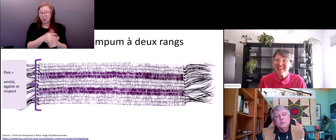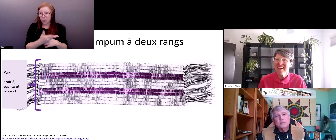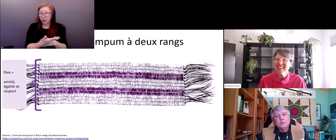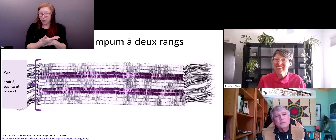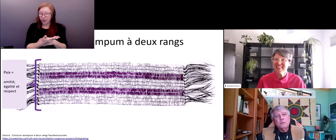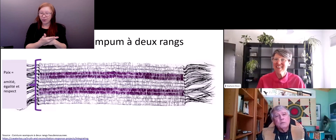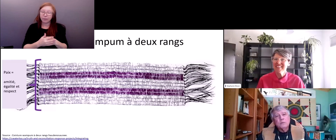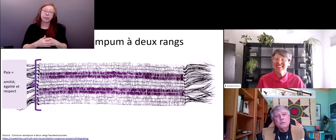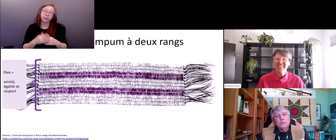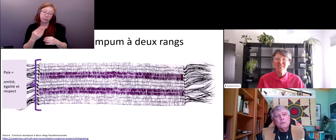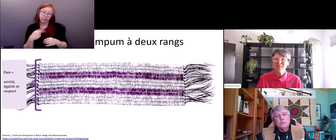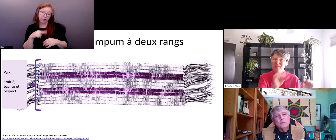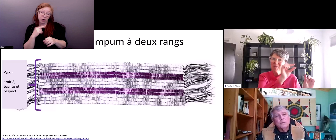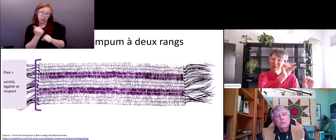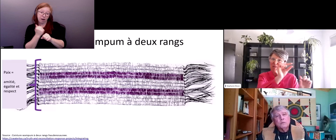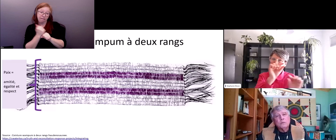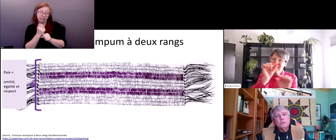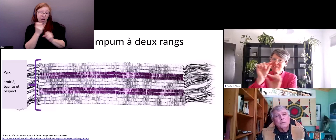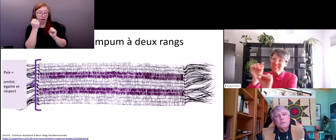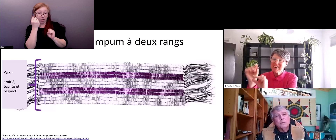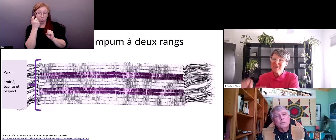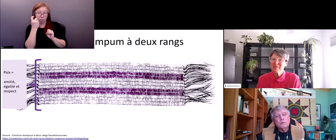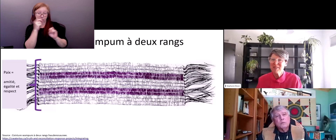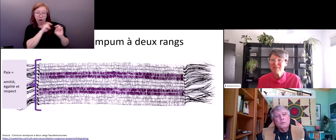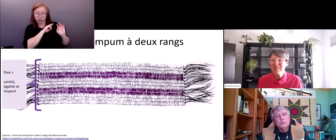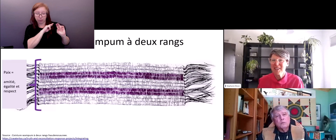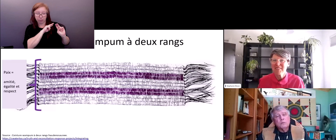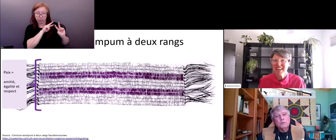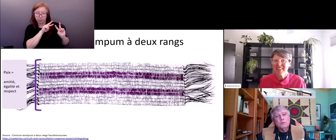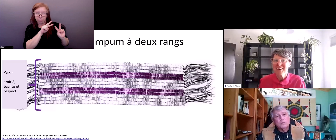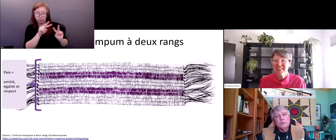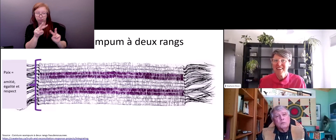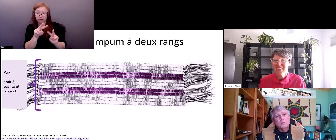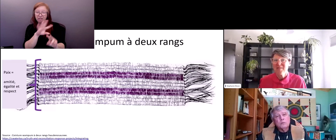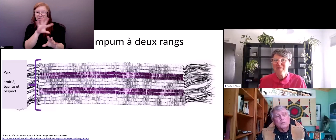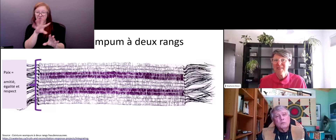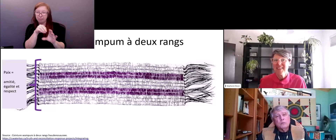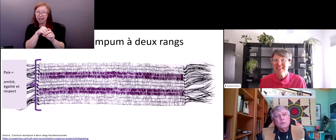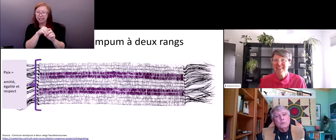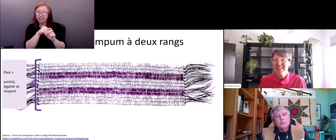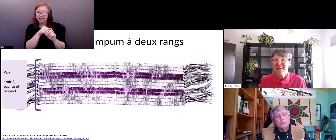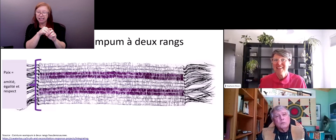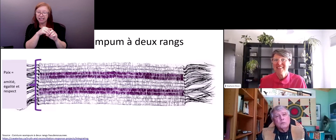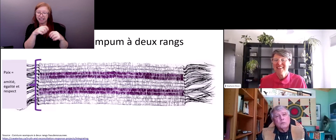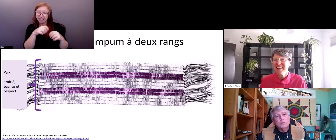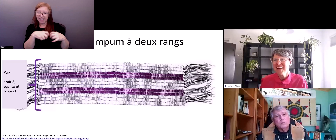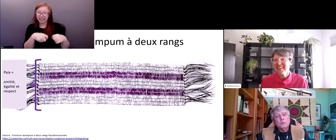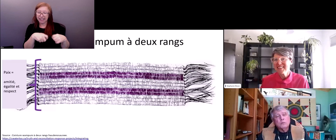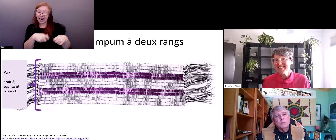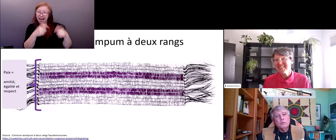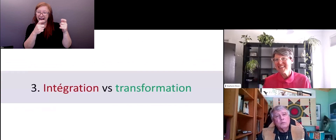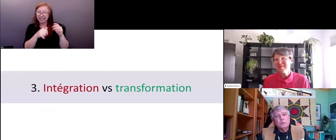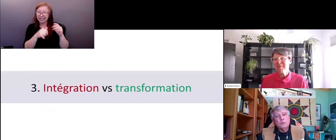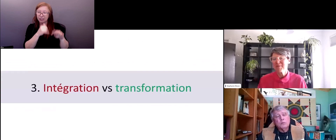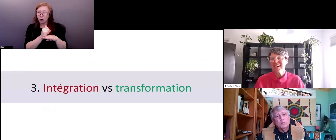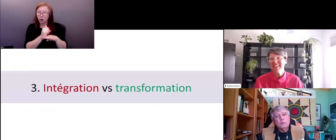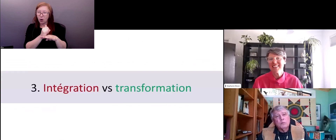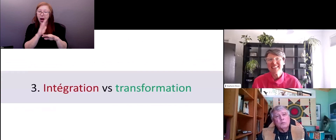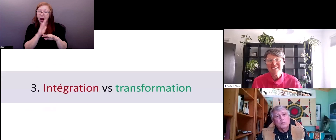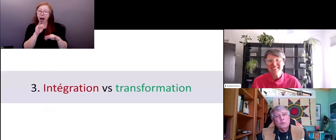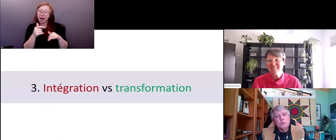nous dans nos bateaux vous dans vos canoës restez dans nos deux rangs transitez dans la rivière de la vie